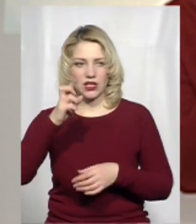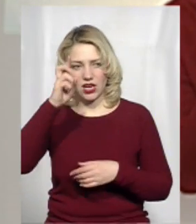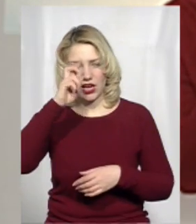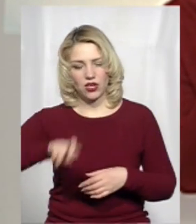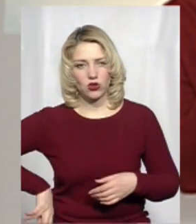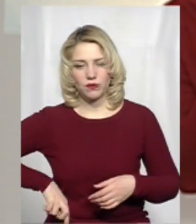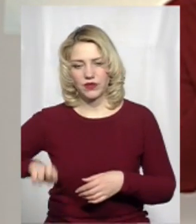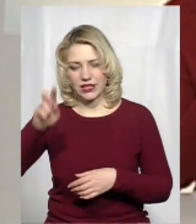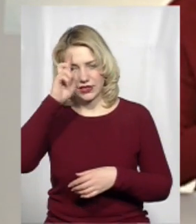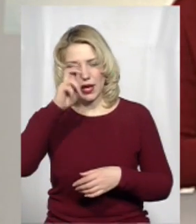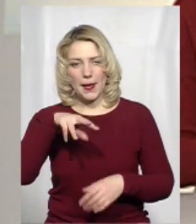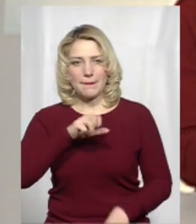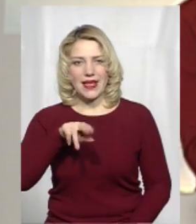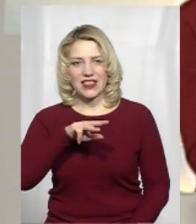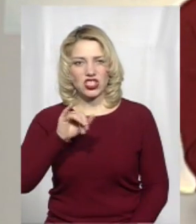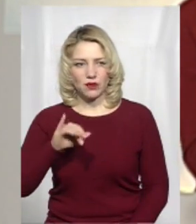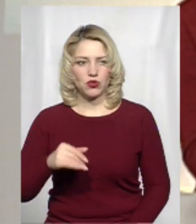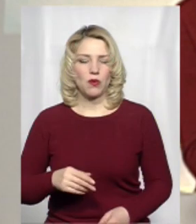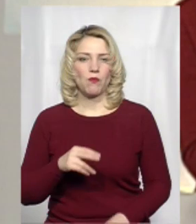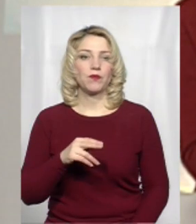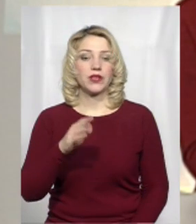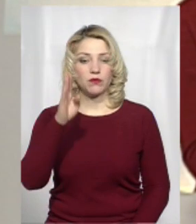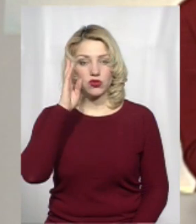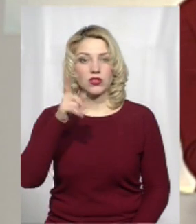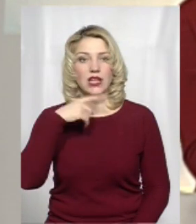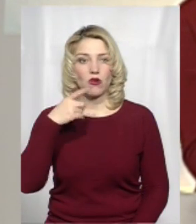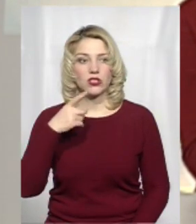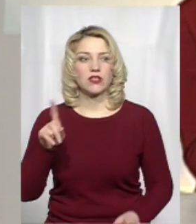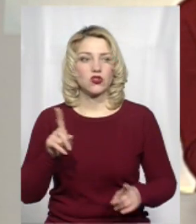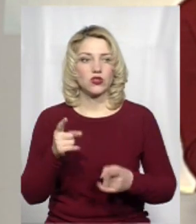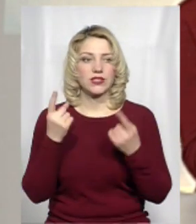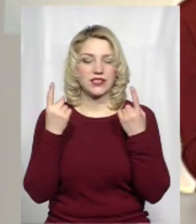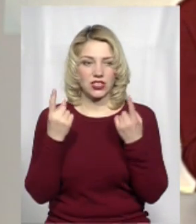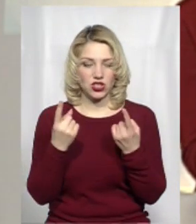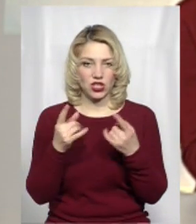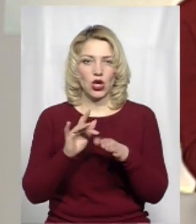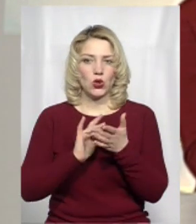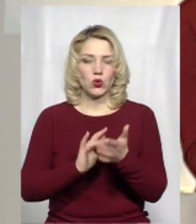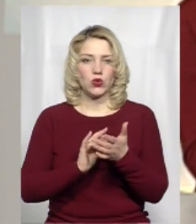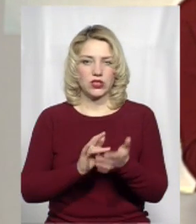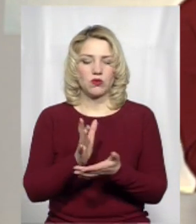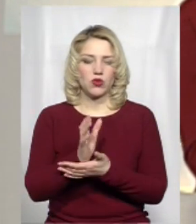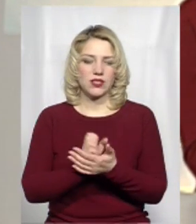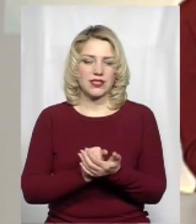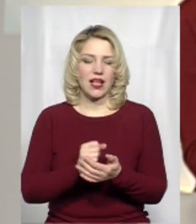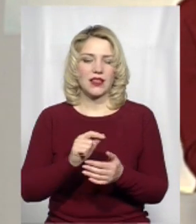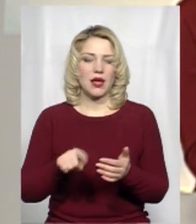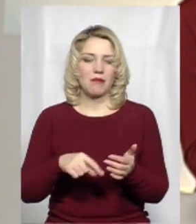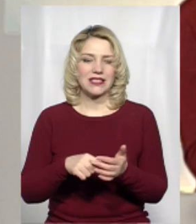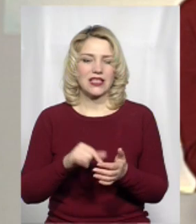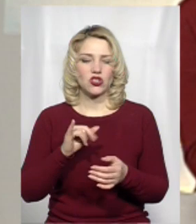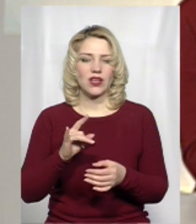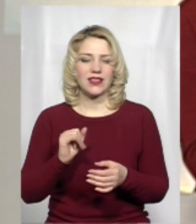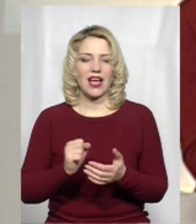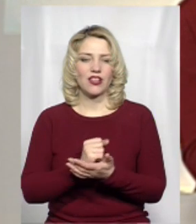історико-культурного заповідника Менжибіш Олегом Погорілцем. І він оголосив на значному туристичному потенціалі містечок і водночас на